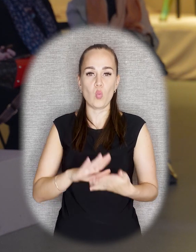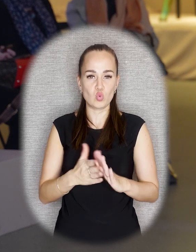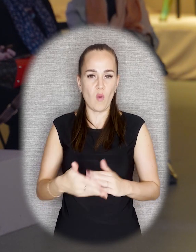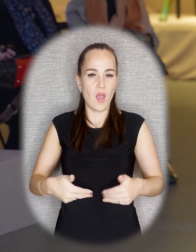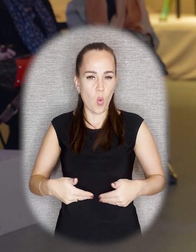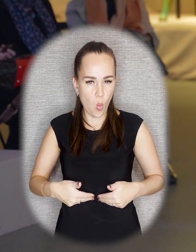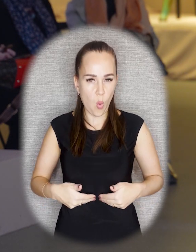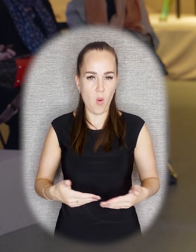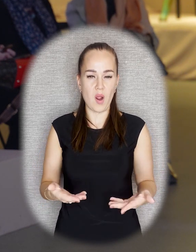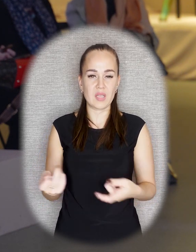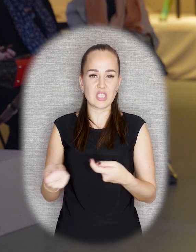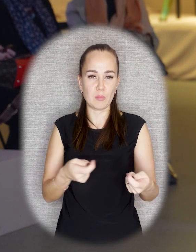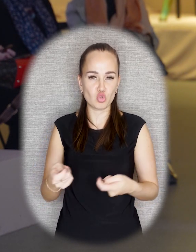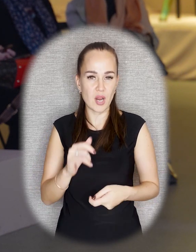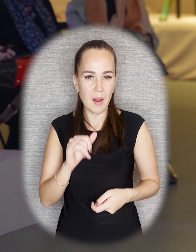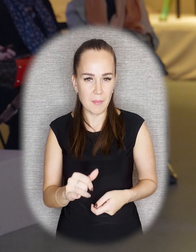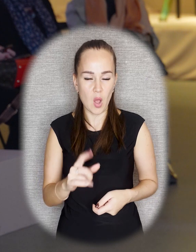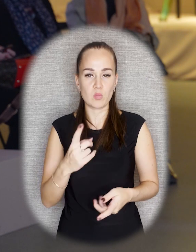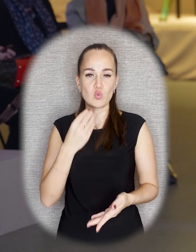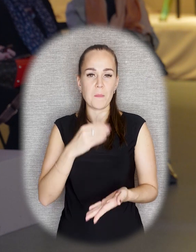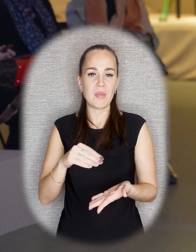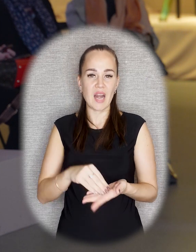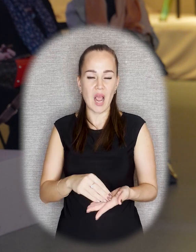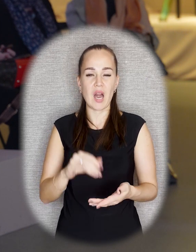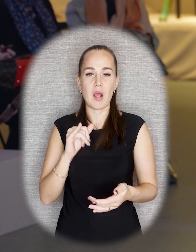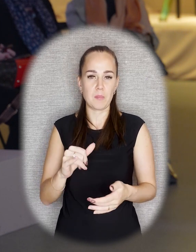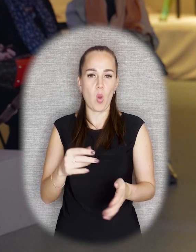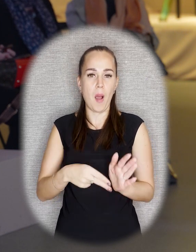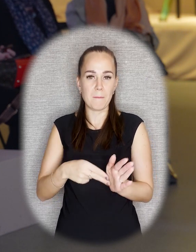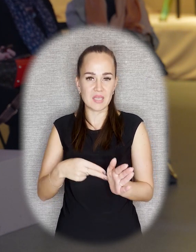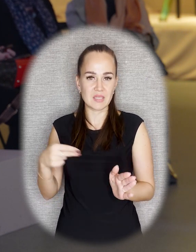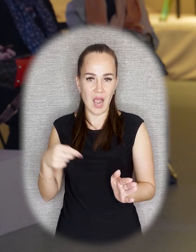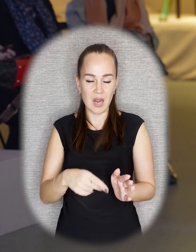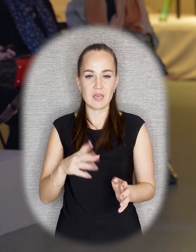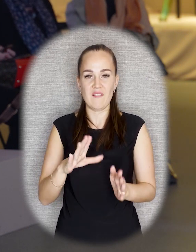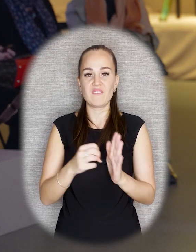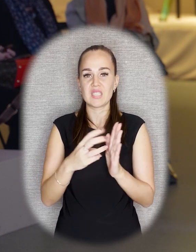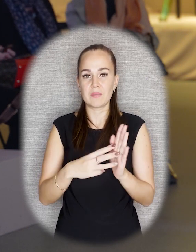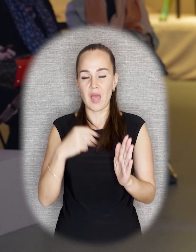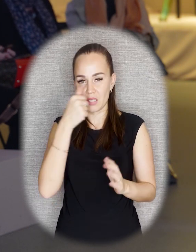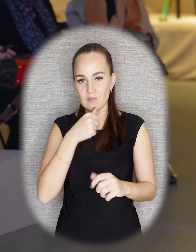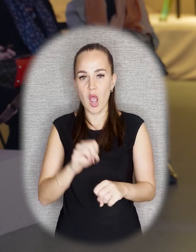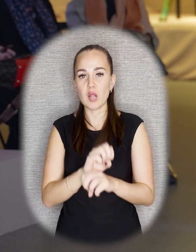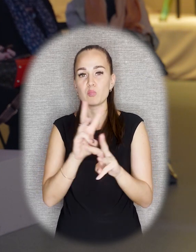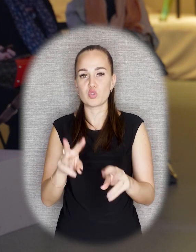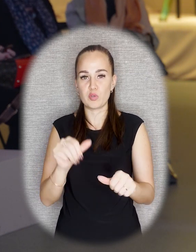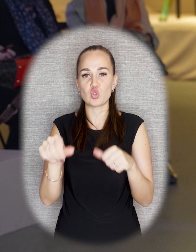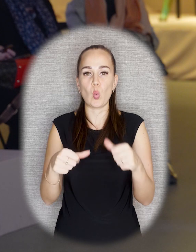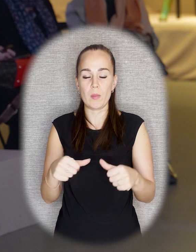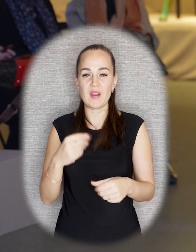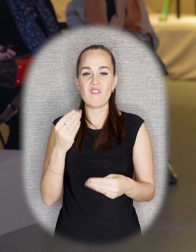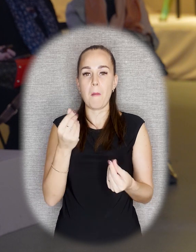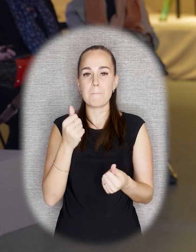плохого транспортного снабжения, потому что в Петроград еще поезда плохо ходили в 2018 году, все равно обеспечить скульпторов материалами.